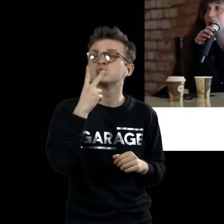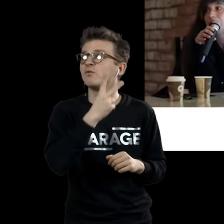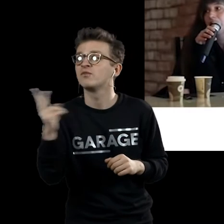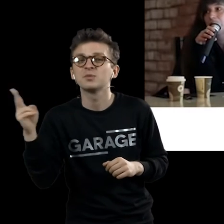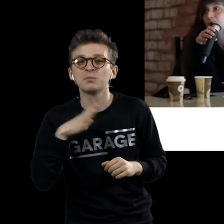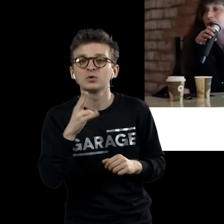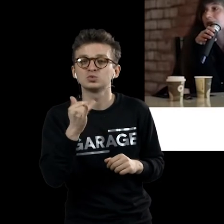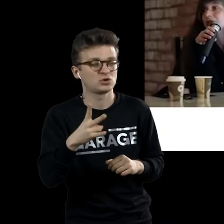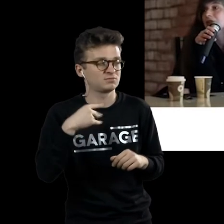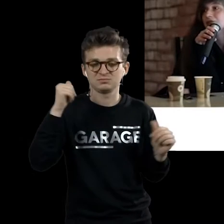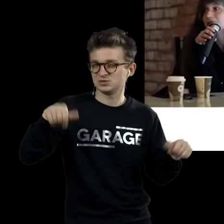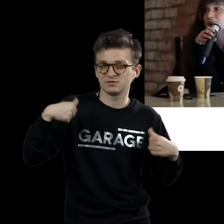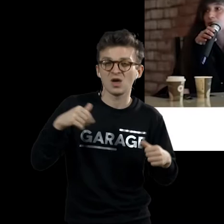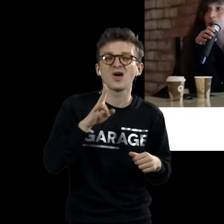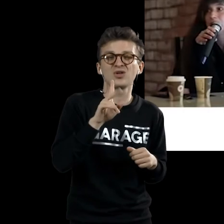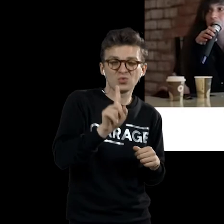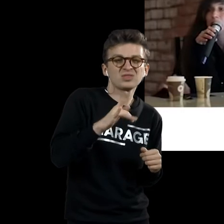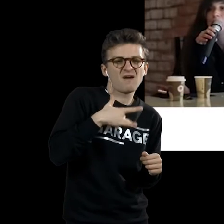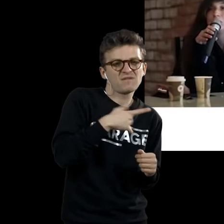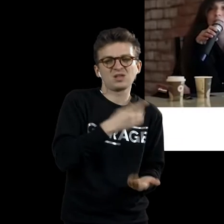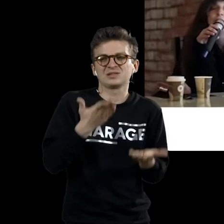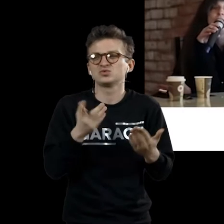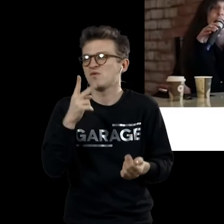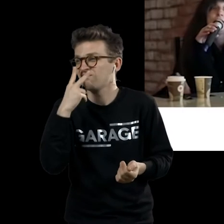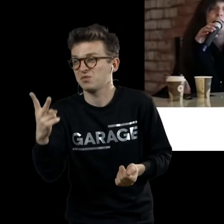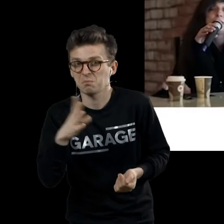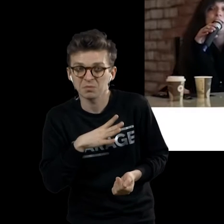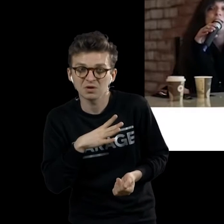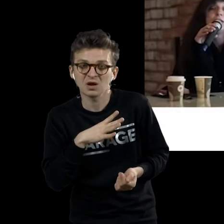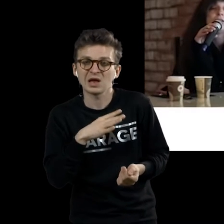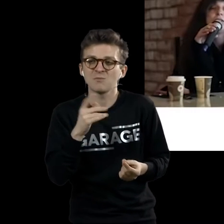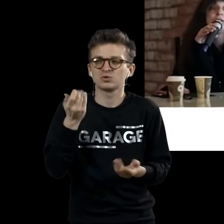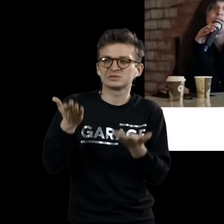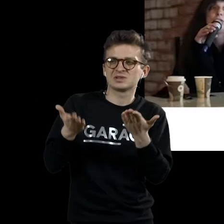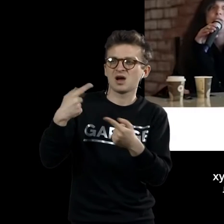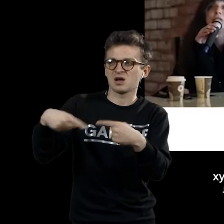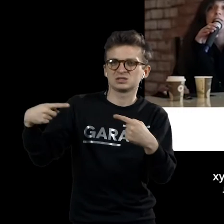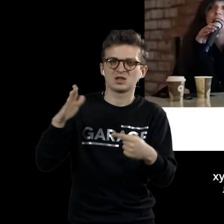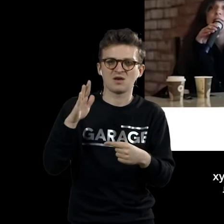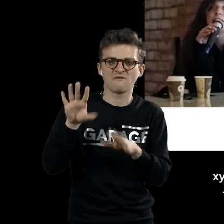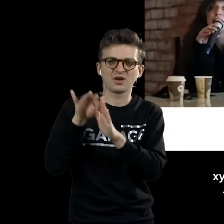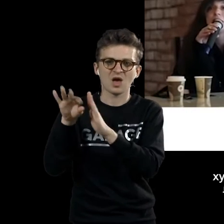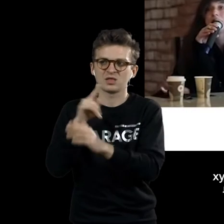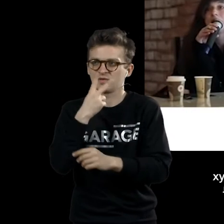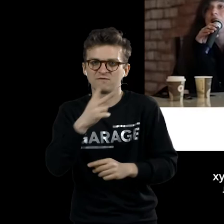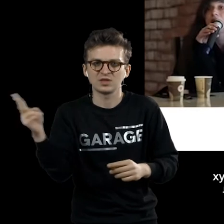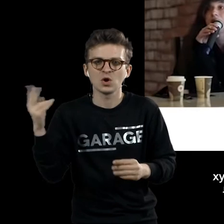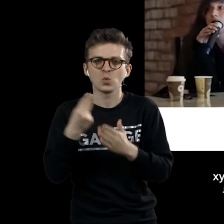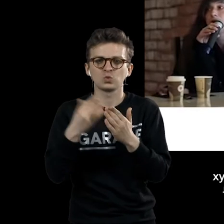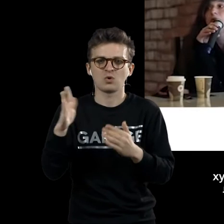неизвестно, но, скорее всего, что-то видел. И каким-то образом, какой-то вариант художественного авангарда,